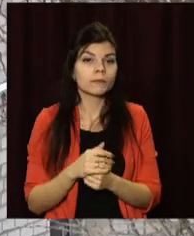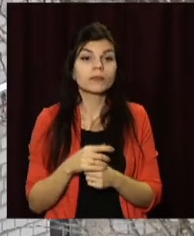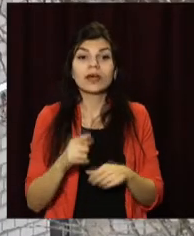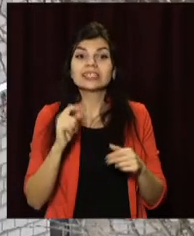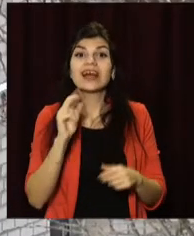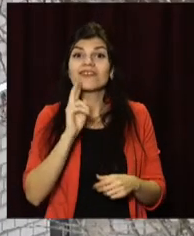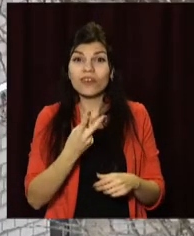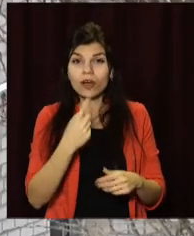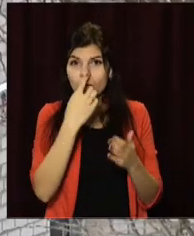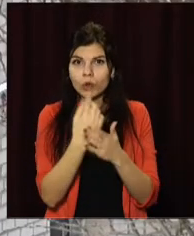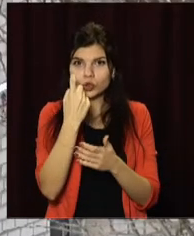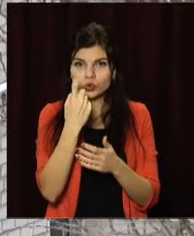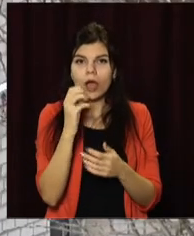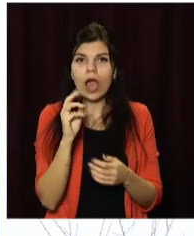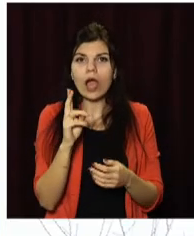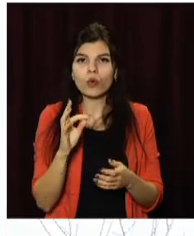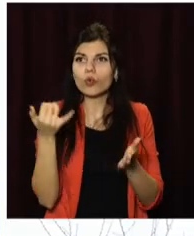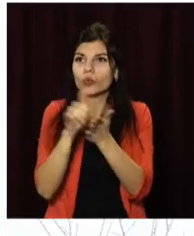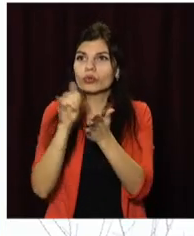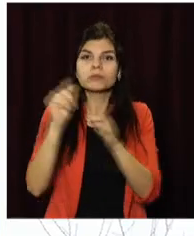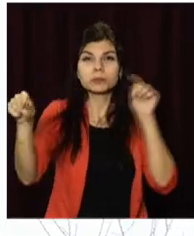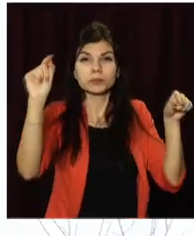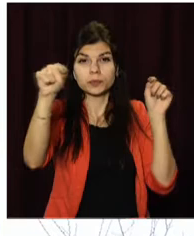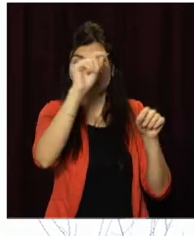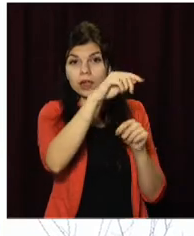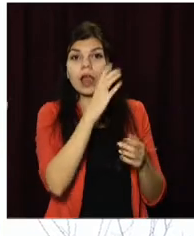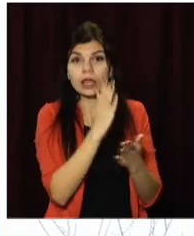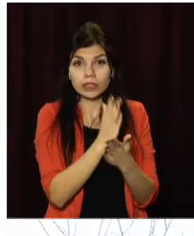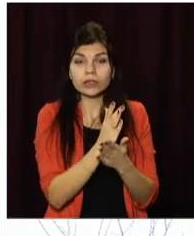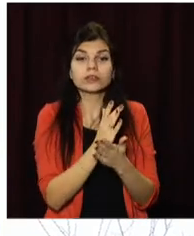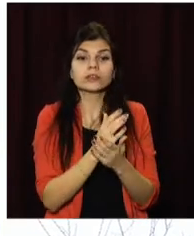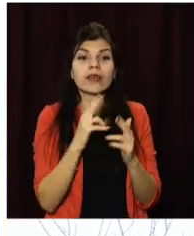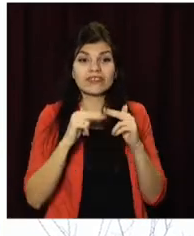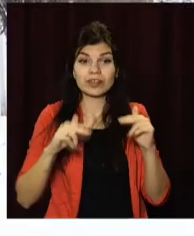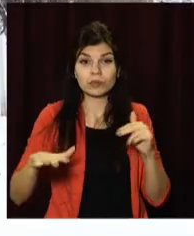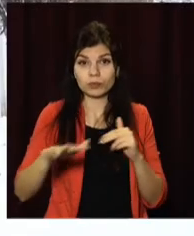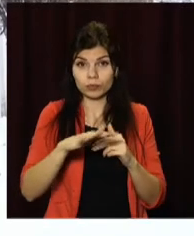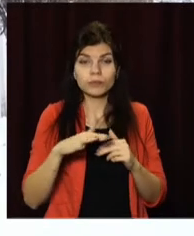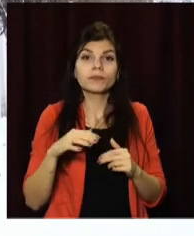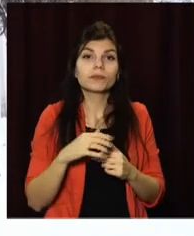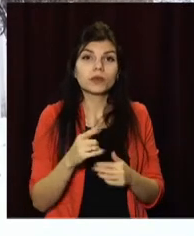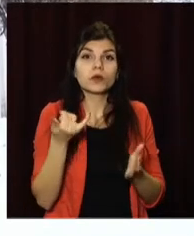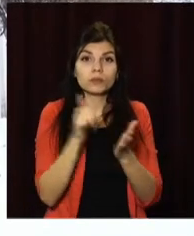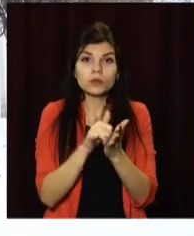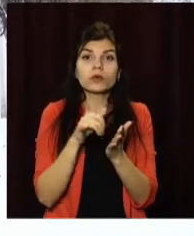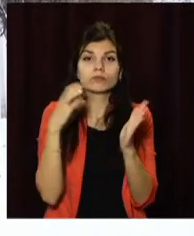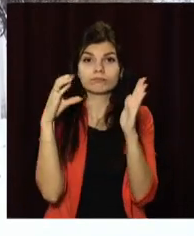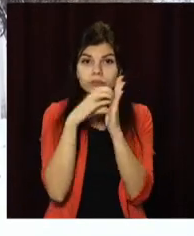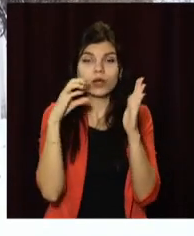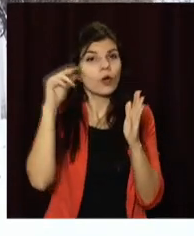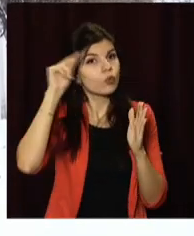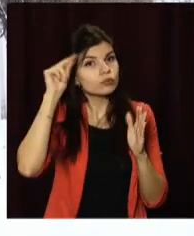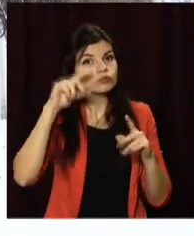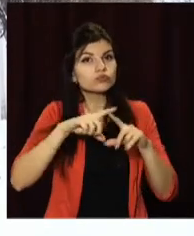роки у Дніпрі облаштували майже 100 станцій екомуніторингу повітря. Зараз представники сейф «Екобот Дніпро» в рамках благодійної акції встановлюють